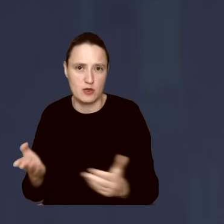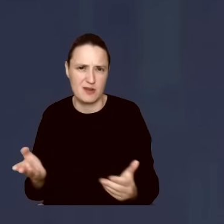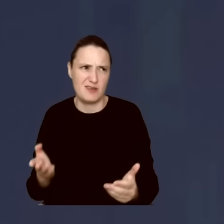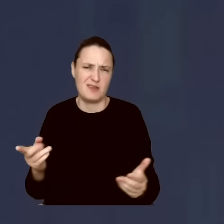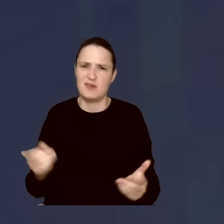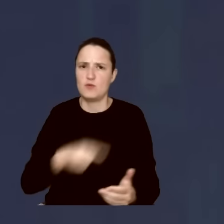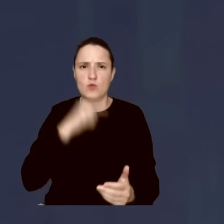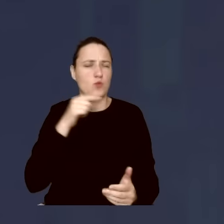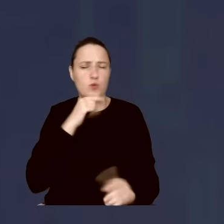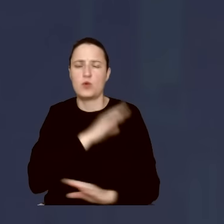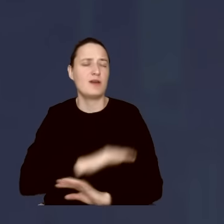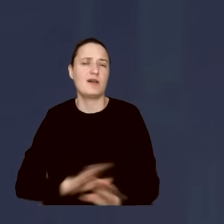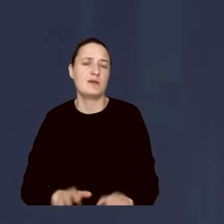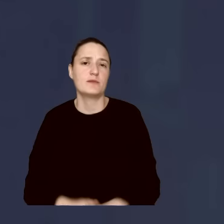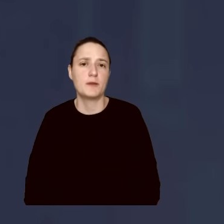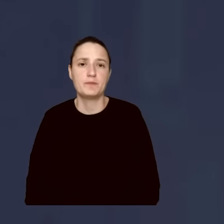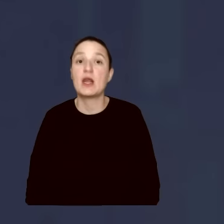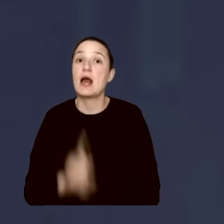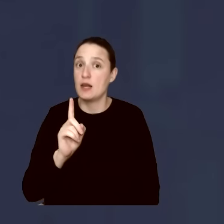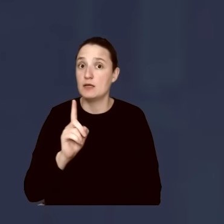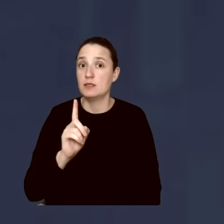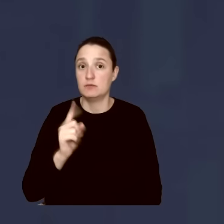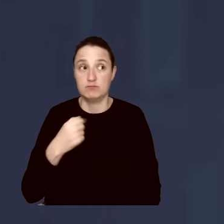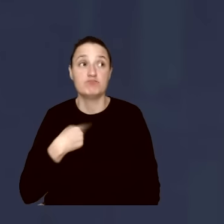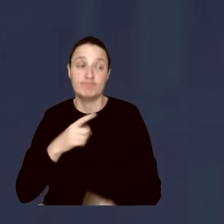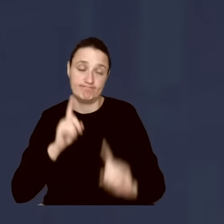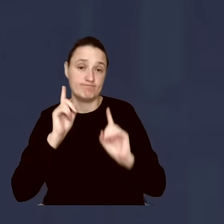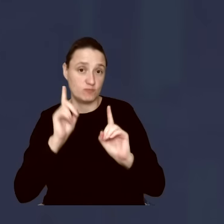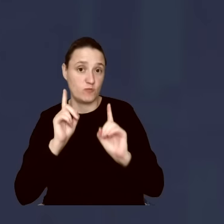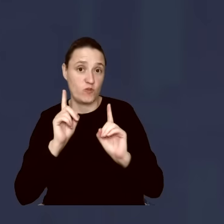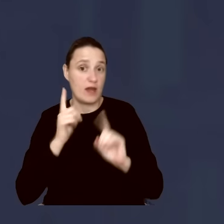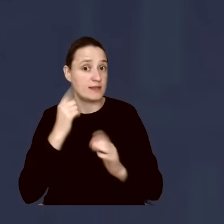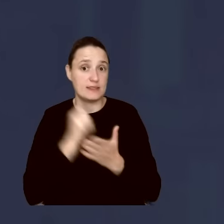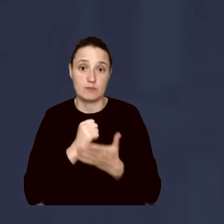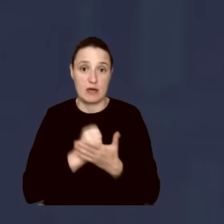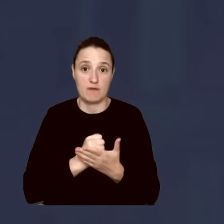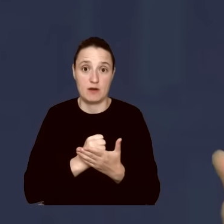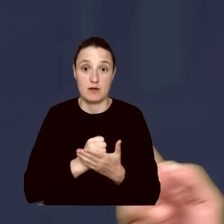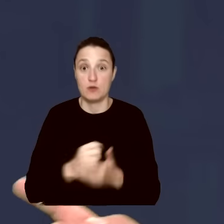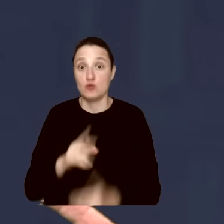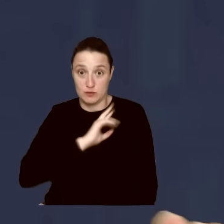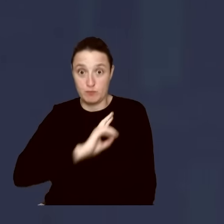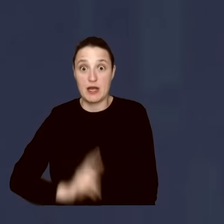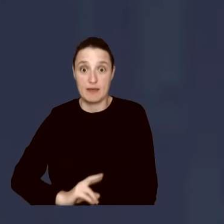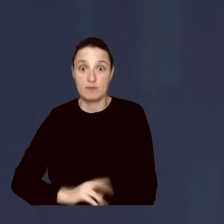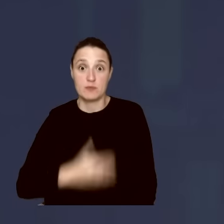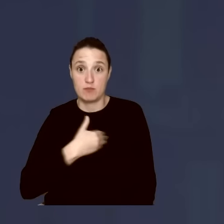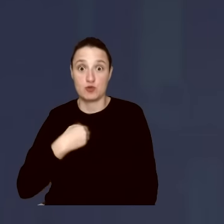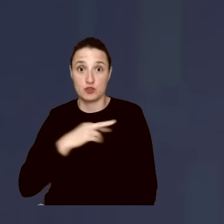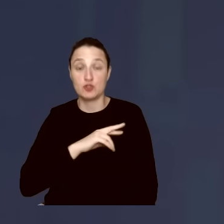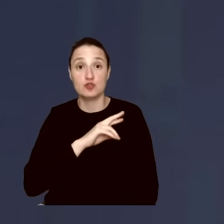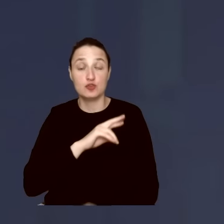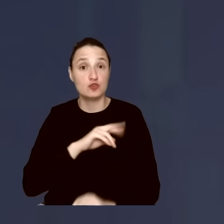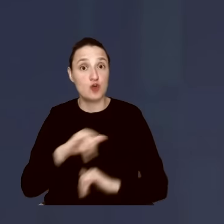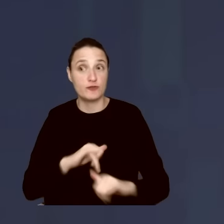Proszę państwa, na jedną rzecz zwrócę państwu uwagę. To jest, było nie było, premier polskiego rządu. My mamy wojnę za wschodniej granicy.